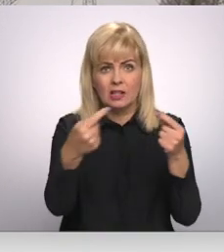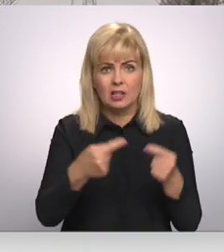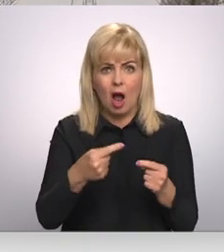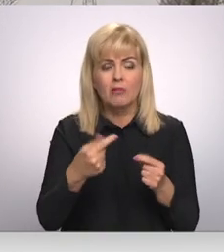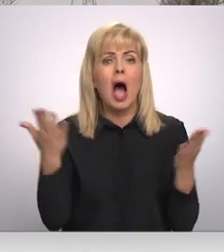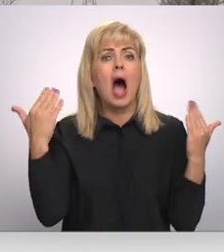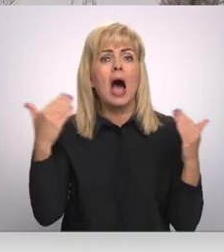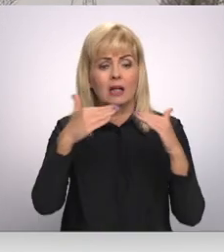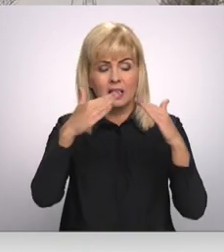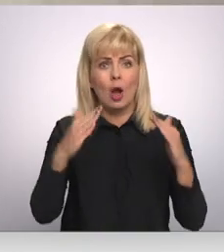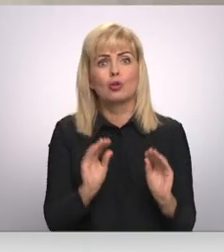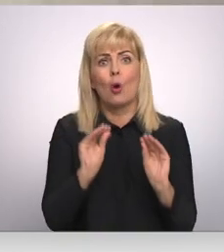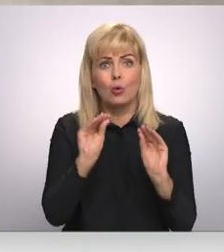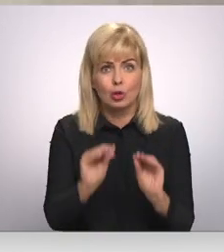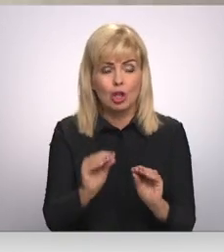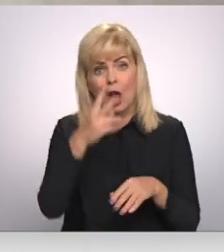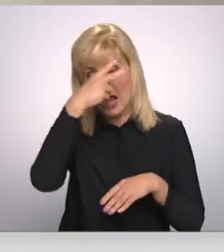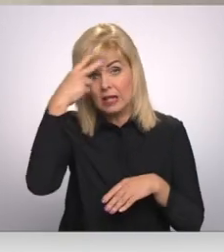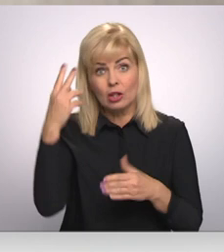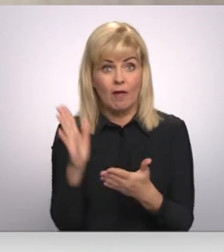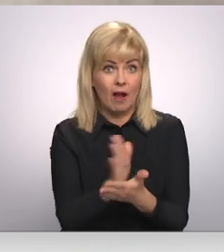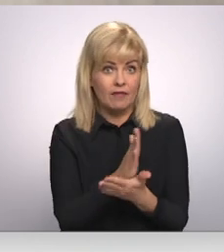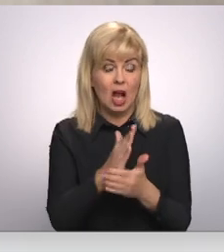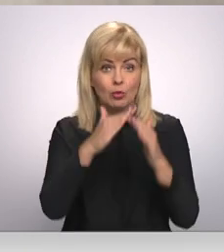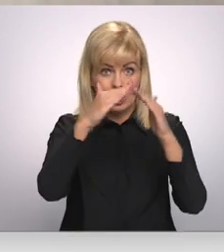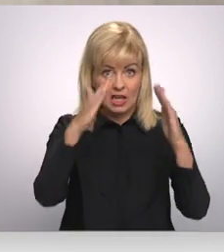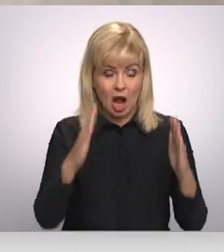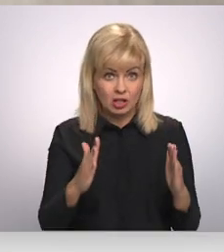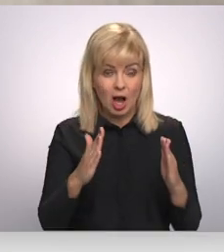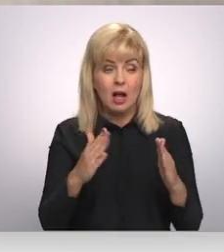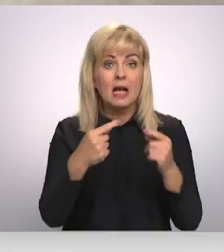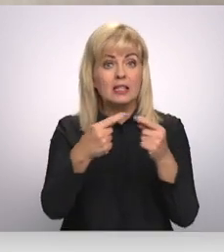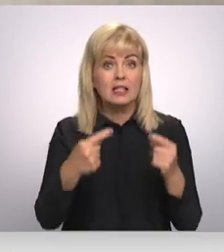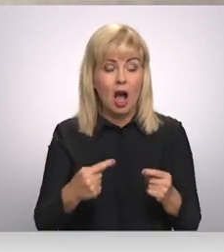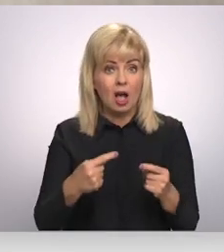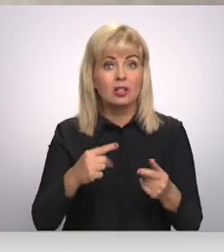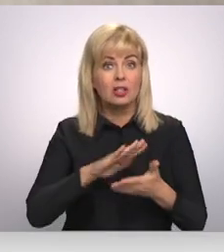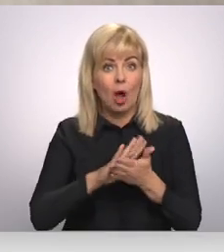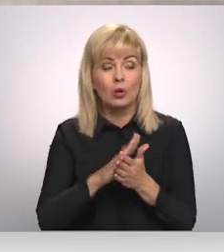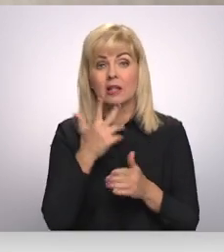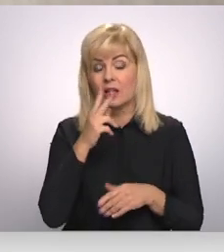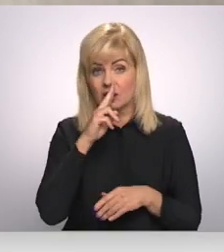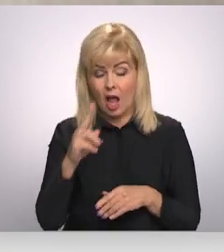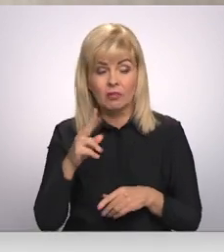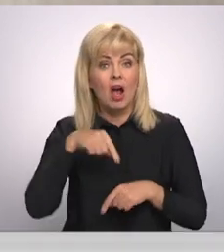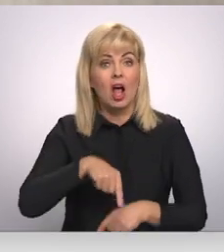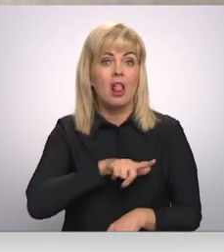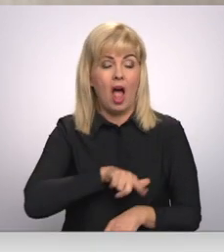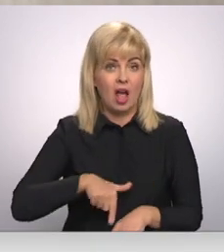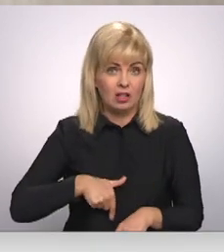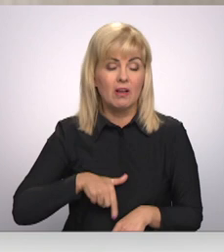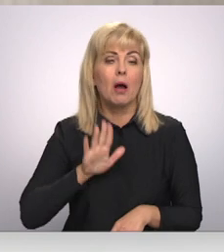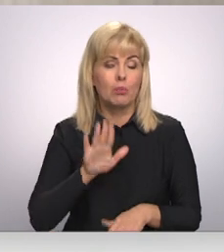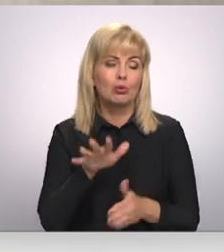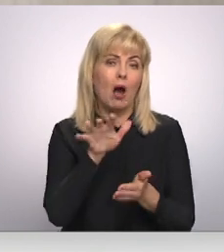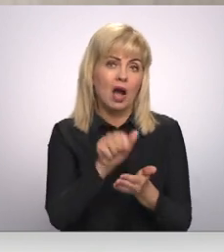kiosku uzstādīšanu. Lietuvā vidē šāda kioska saskaņošana aizņēma divas-trīs nedēļas, un Latvijā šita saskaņošana